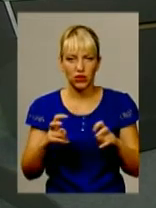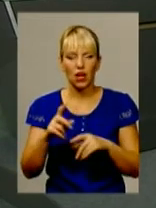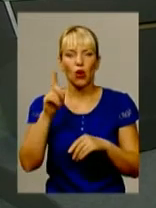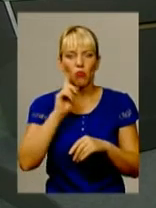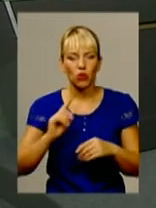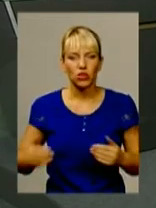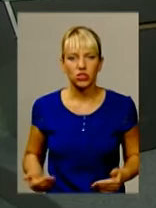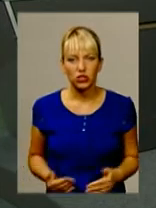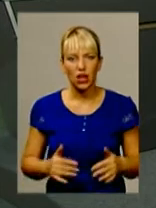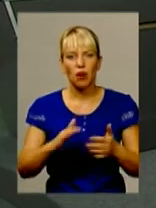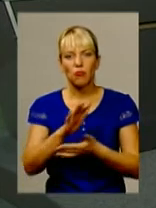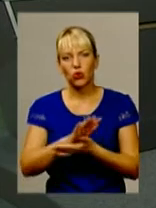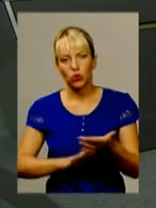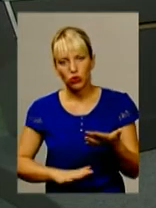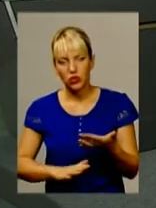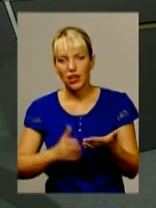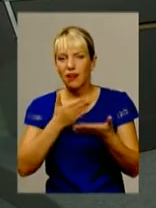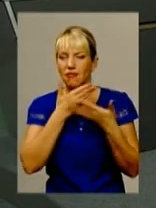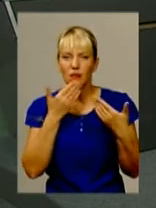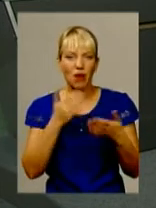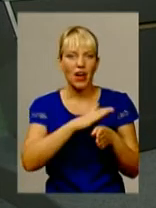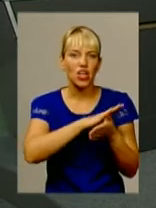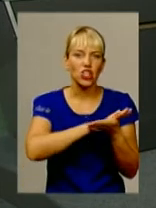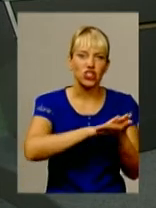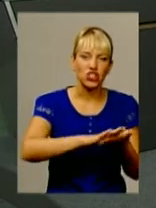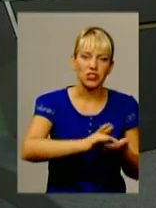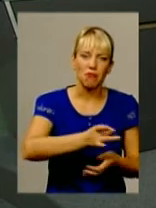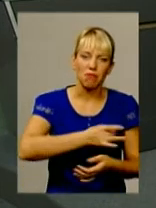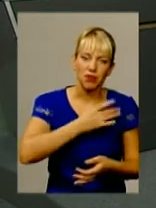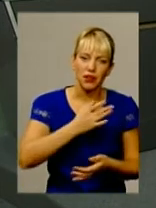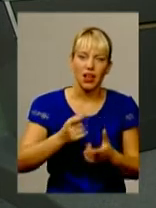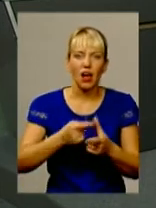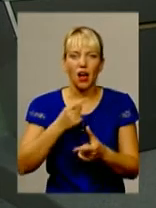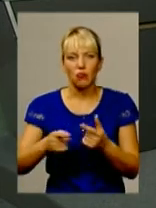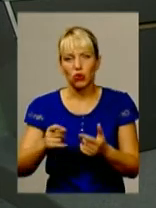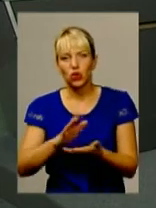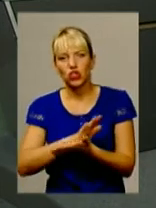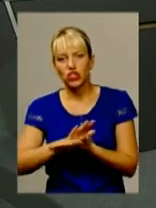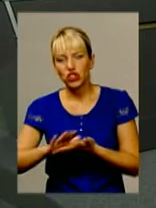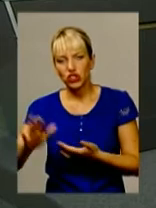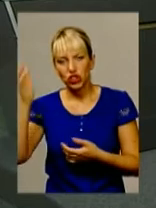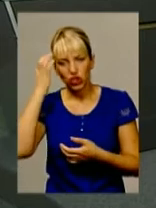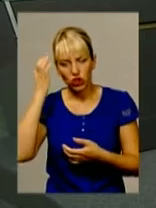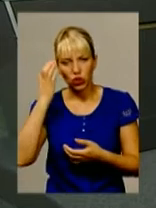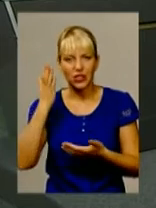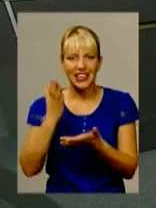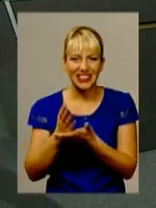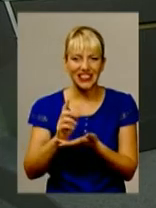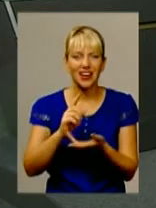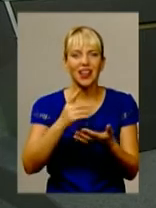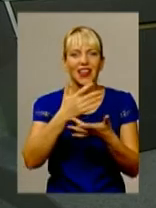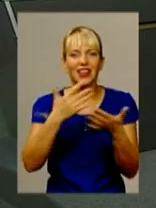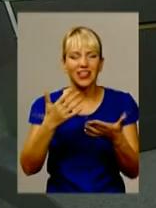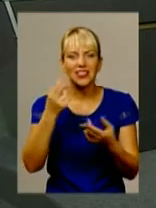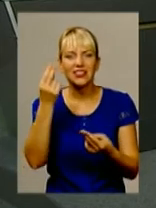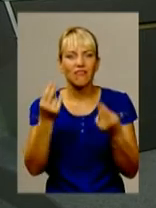немає нічого абсолютно чорного чи абсолютно білого. Все-таки є відтінки. Чорне, але з відтінком якимось і біле, так само. Тому, може, життя продовжується. Я